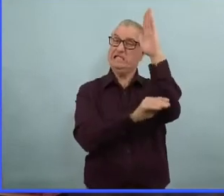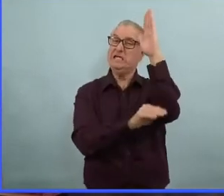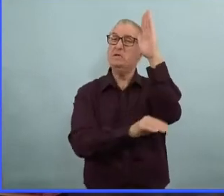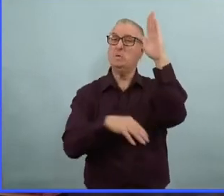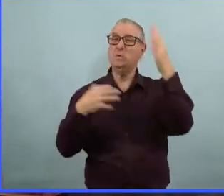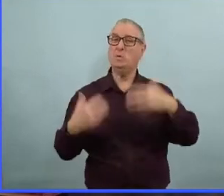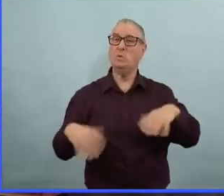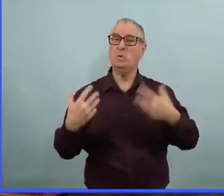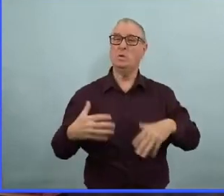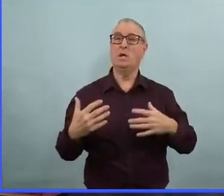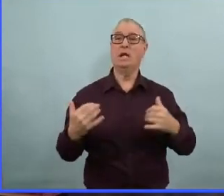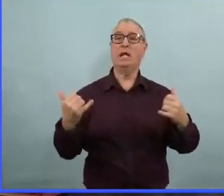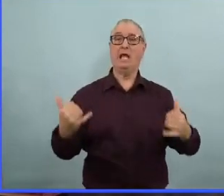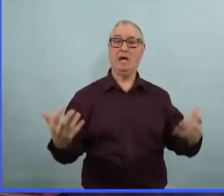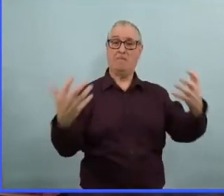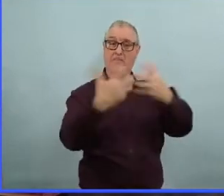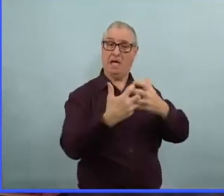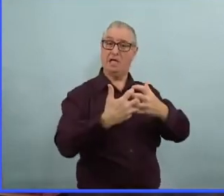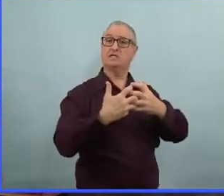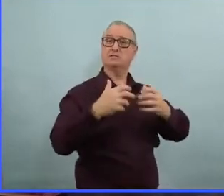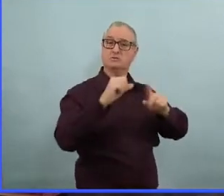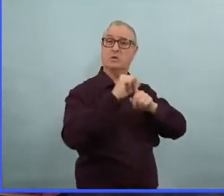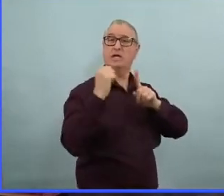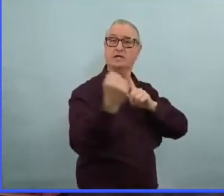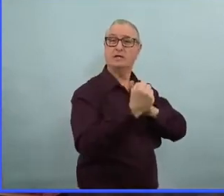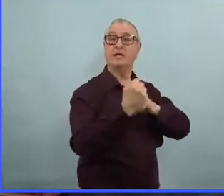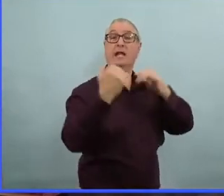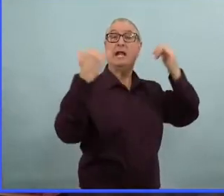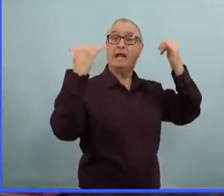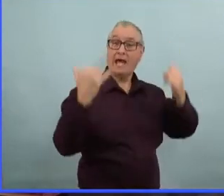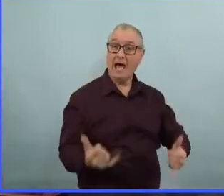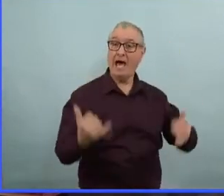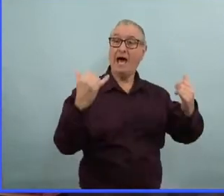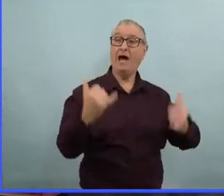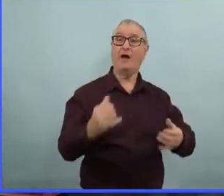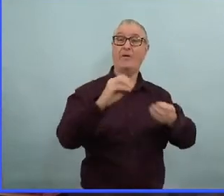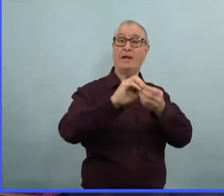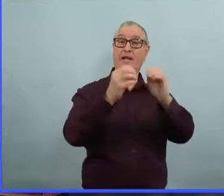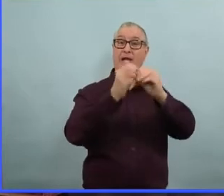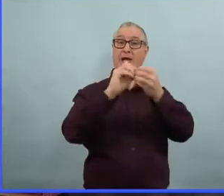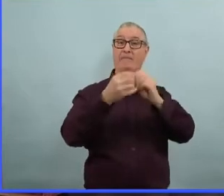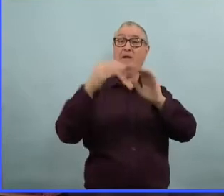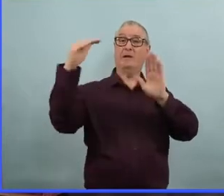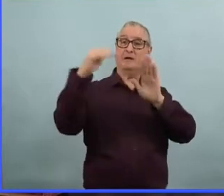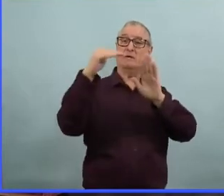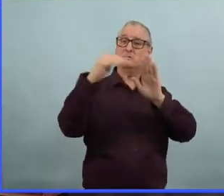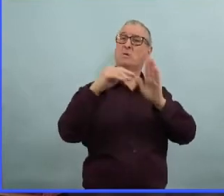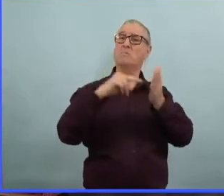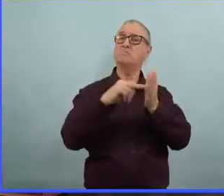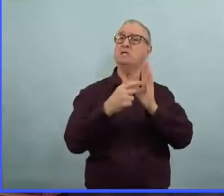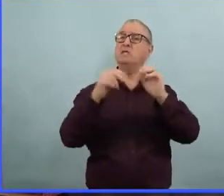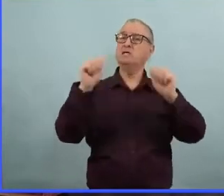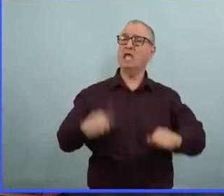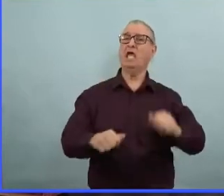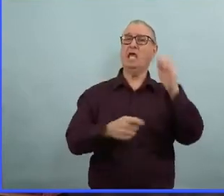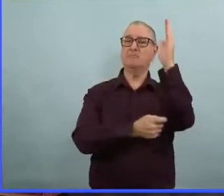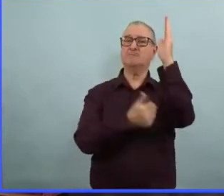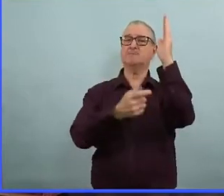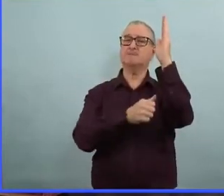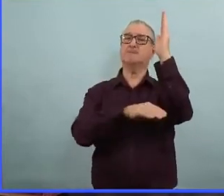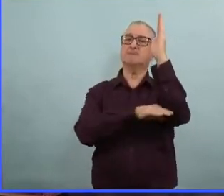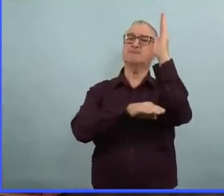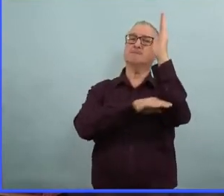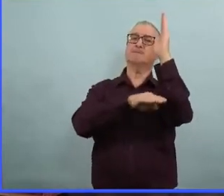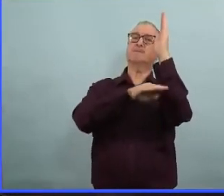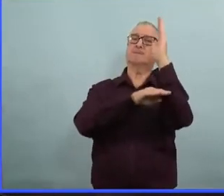espère,'est-à-dire le plateau, nous pensons que nous sommes dans une position où nous pouvons commencer à réduire les restrictions pour que les gens puissent